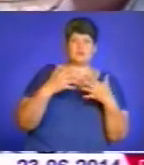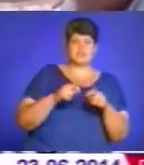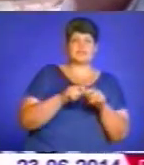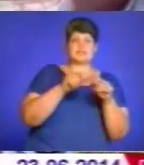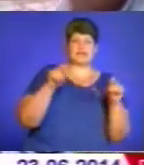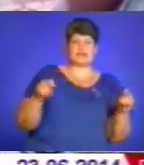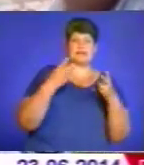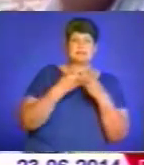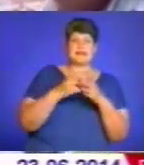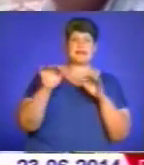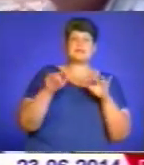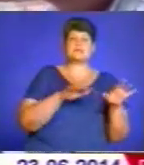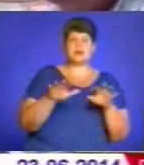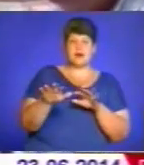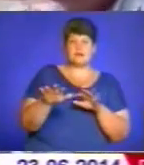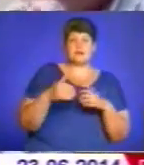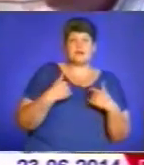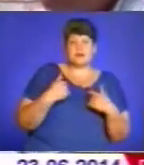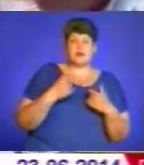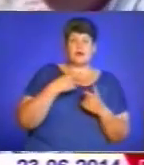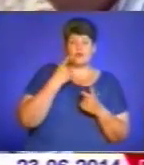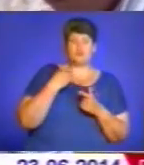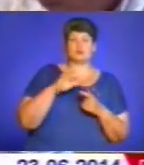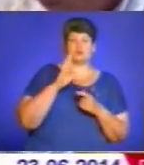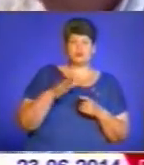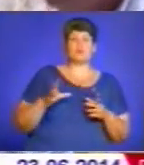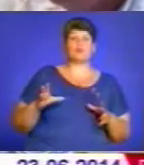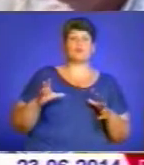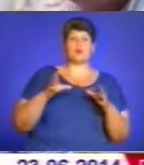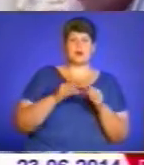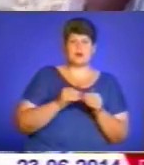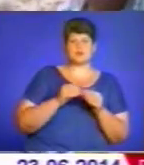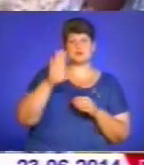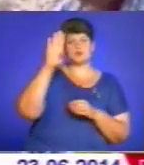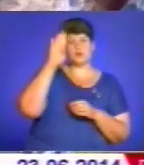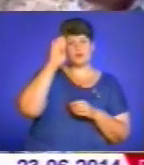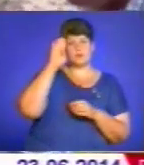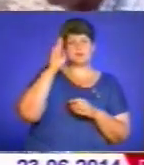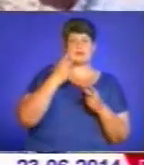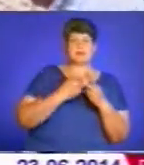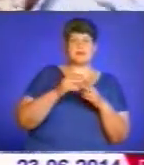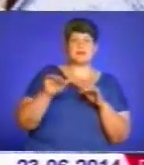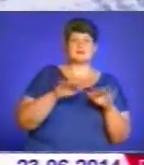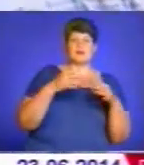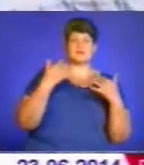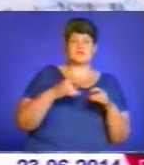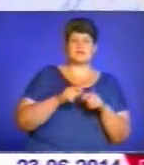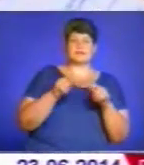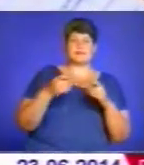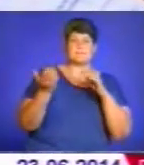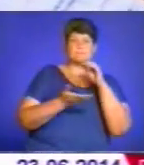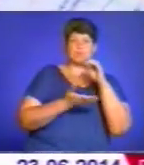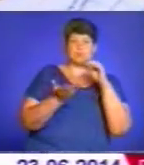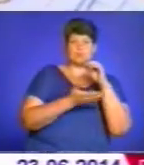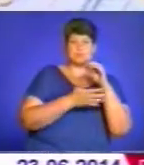кримінальна справа. Ні-ні, ну я ж кажу, що ми будемо разом з хлопцями, кримінальна справа відкрита по рубці лінців, я розумію, що